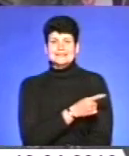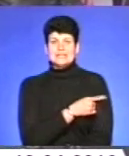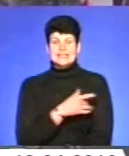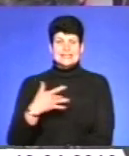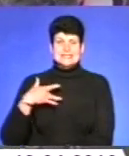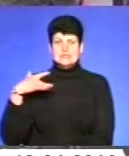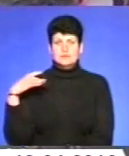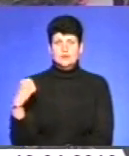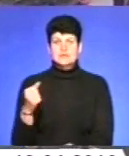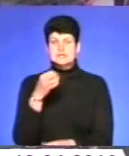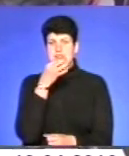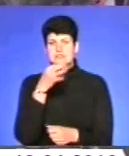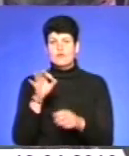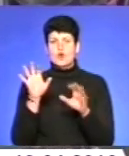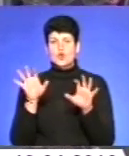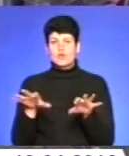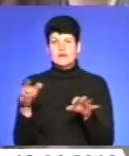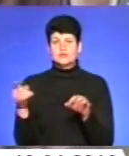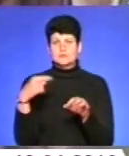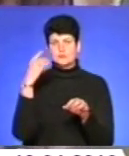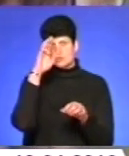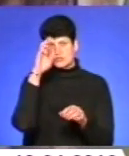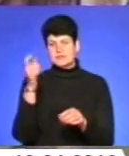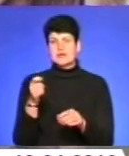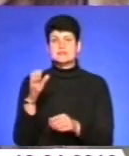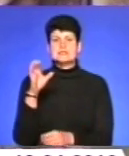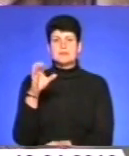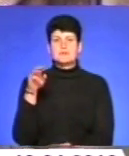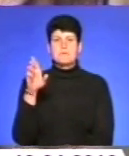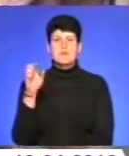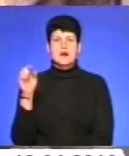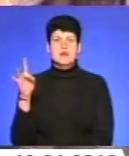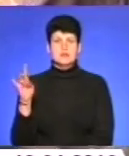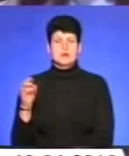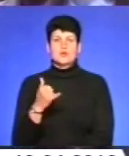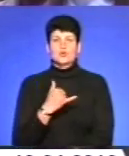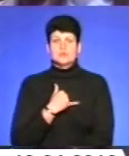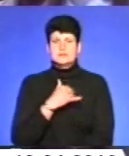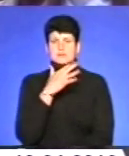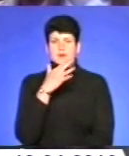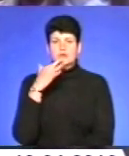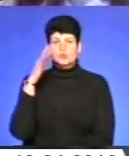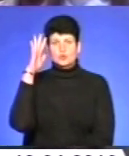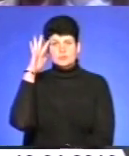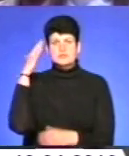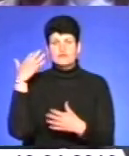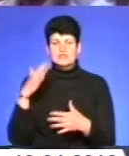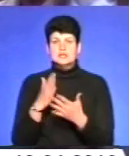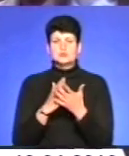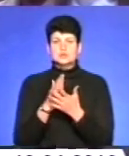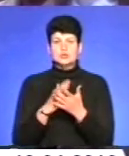правоохоронців голова Тернопільської облдержадміністрації Степан Барна. У нас багато хлопців вже відслужило в зоні проведення